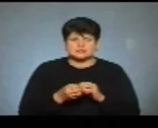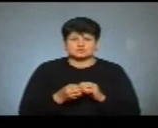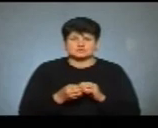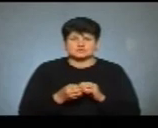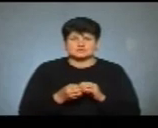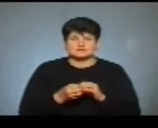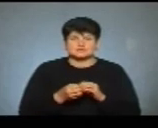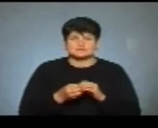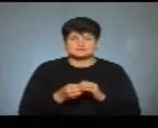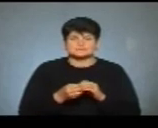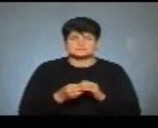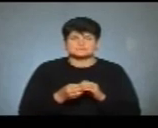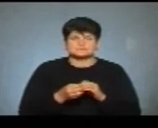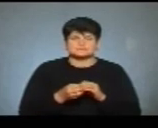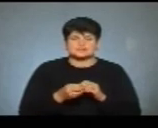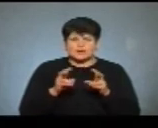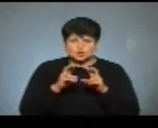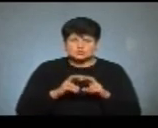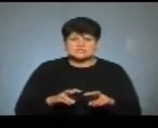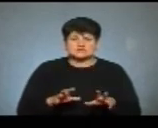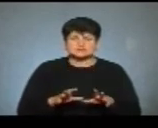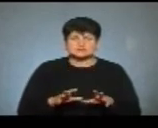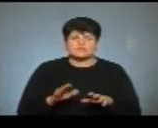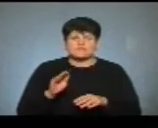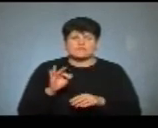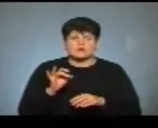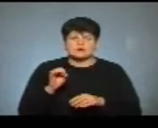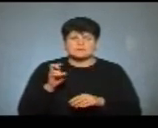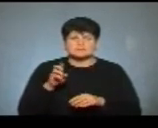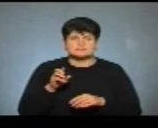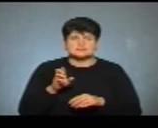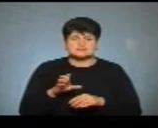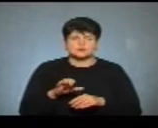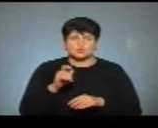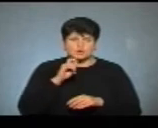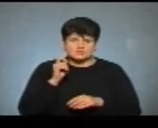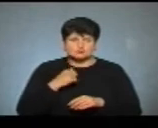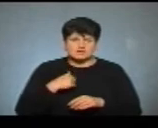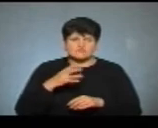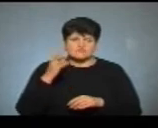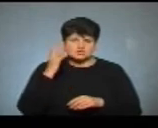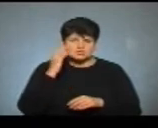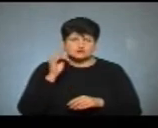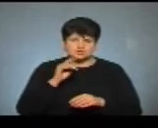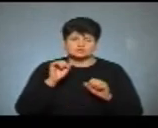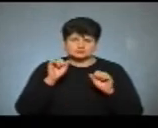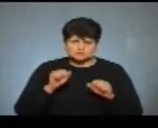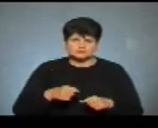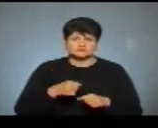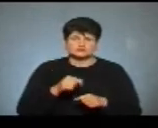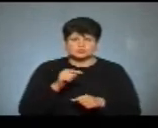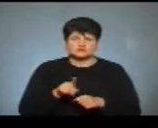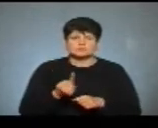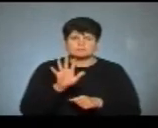дослідження Форбса України. Тому я вважаю, що здатний до того, щоб